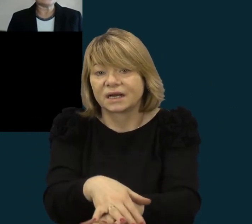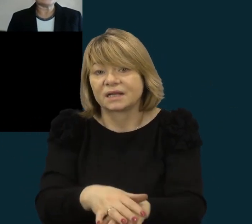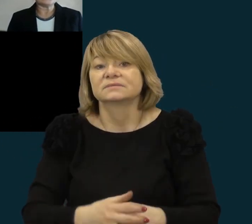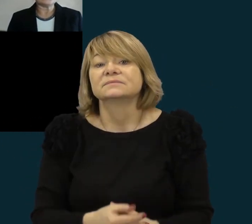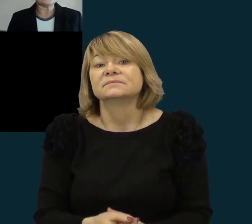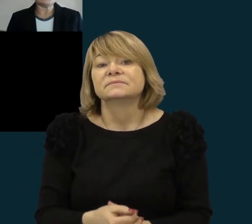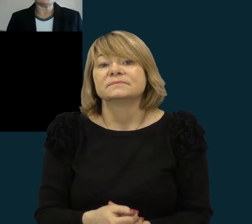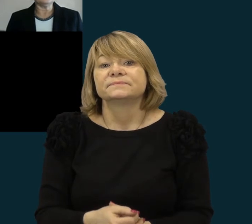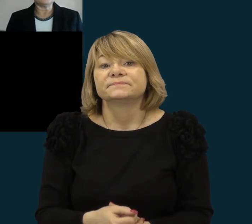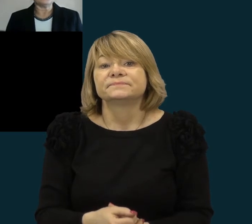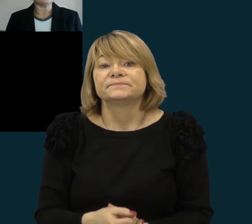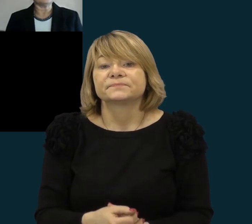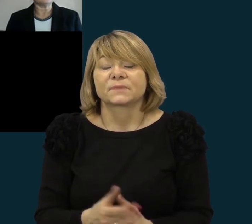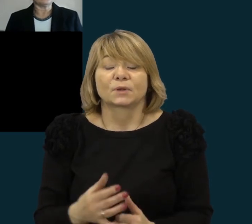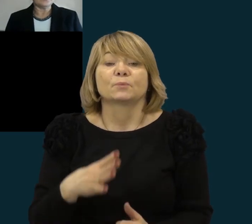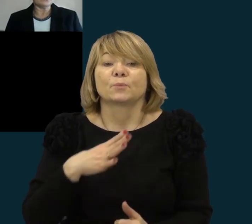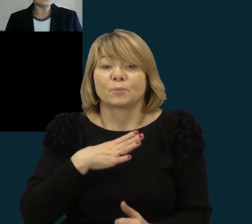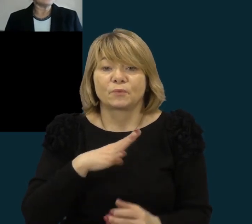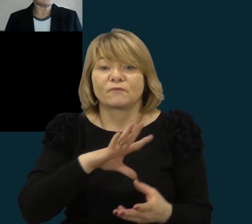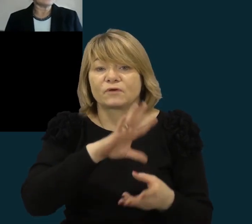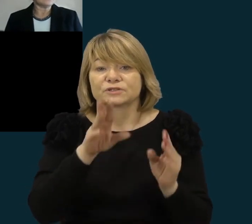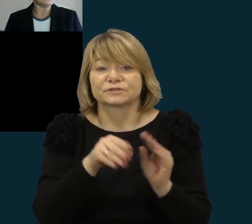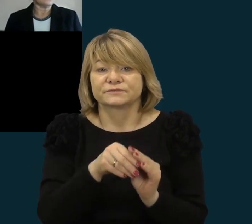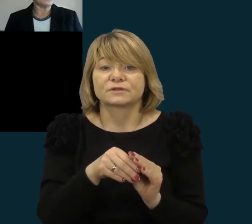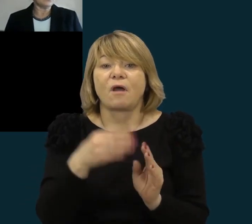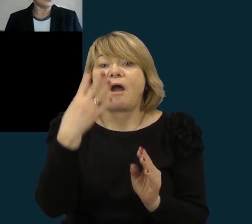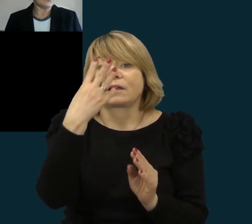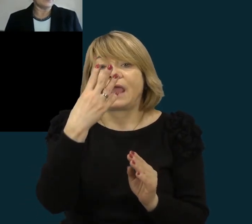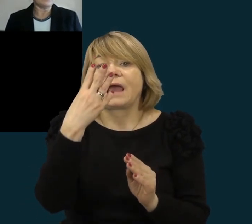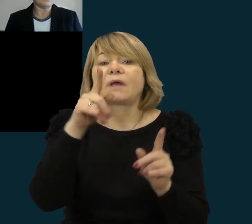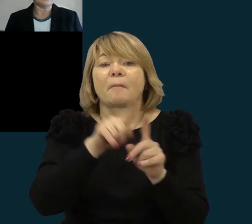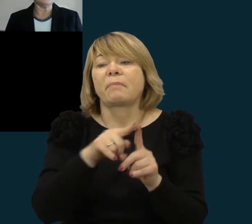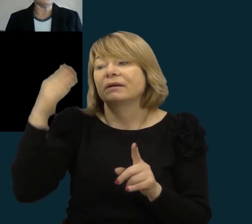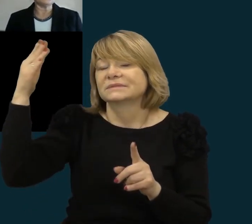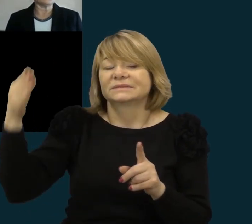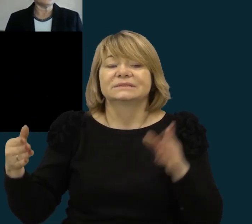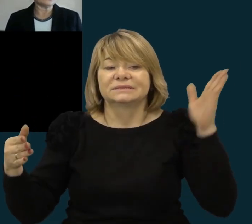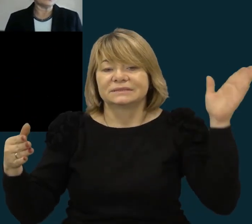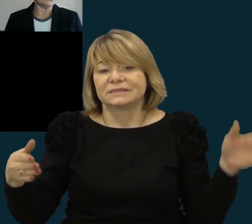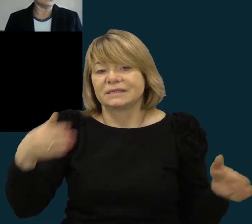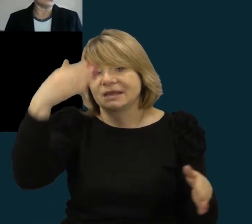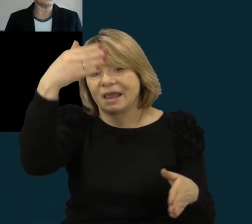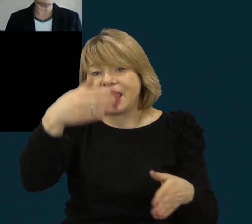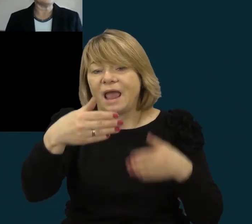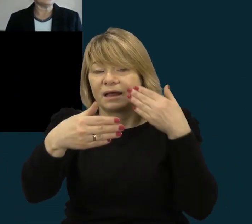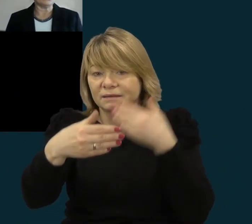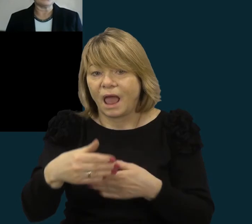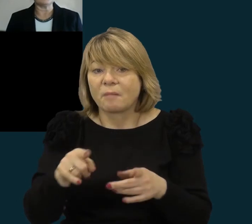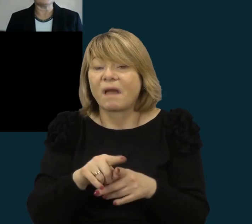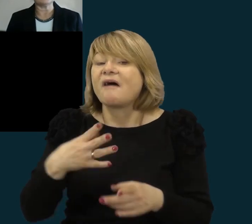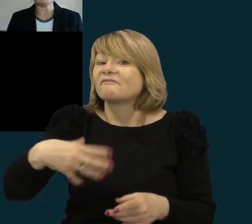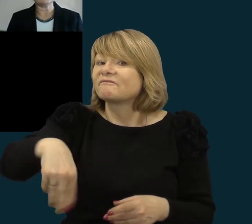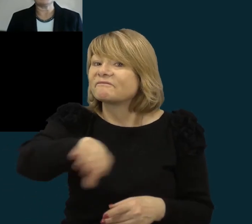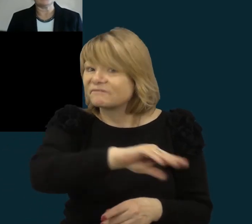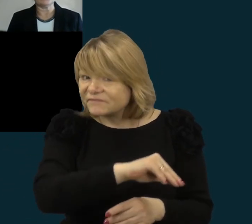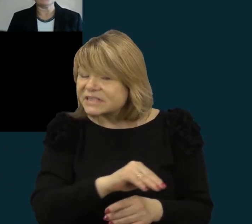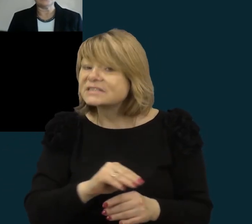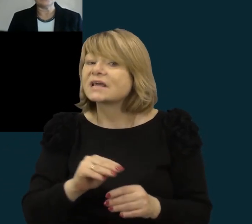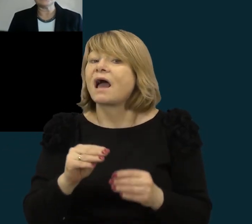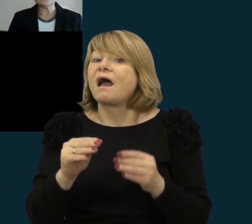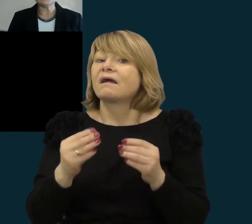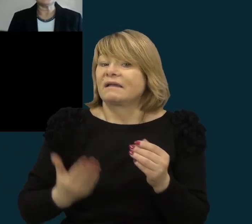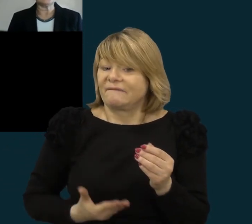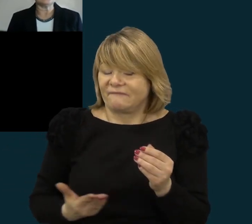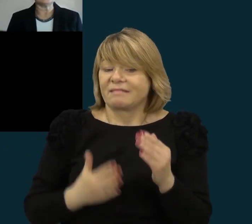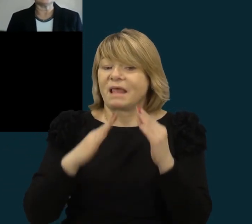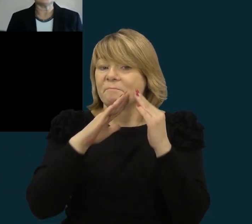kaip pasakyti, buvo keturios dienos, nes, sakykim, ne visi mokiniai gyvena mūsų, va čia, mokymosi aplinkoje, kur yra sidabravo gimnazija,